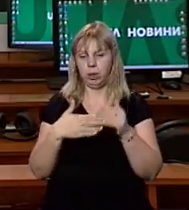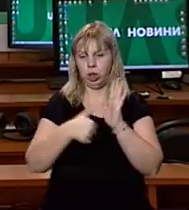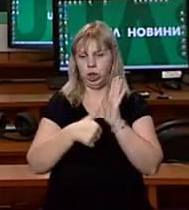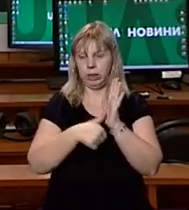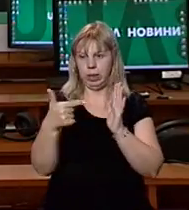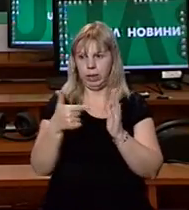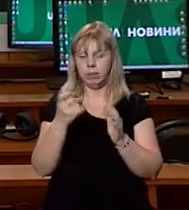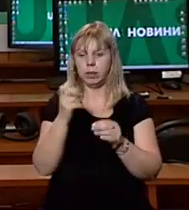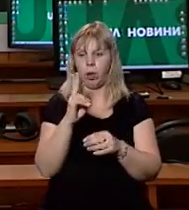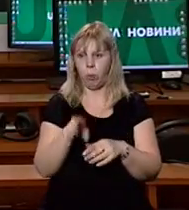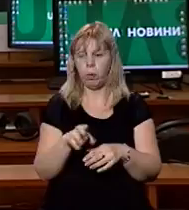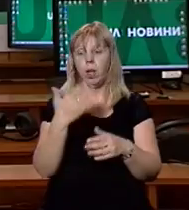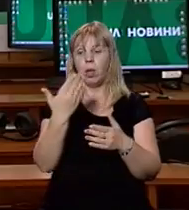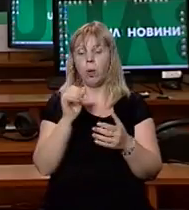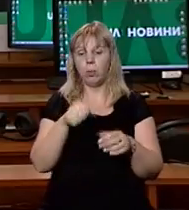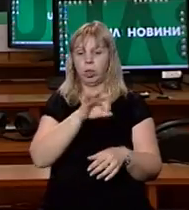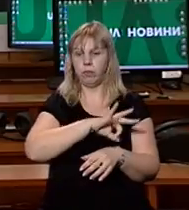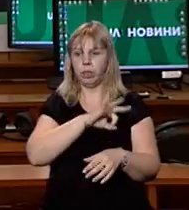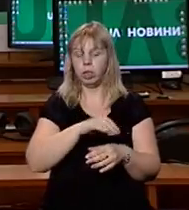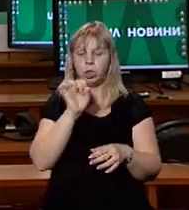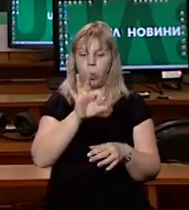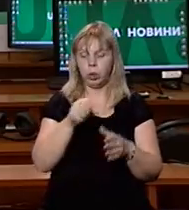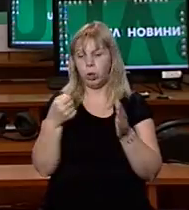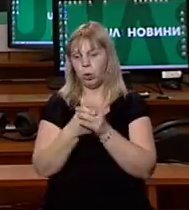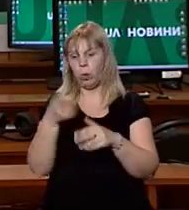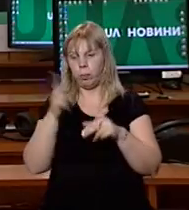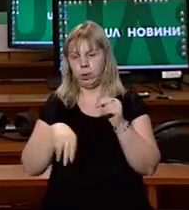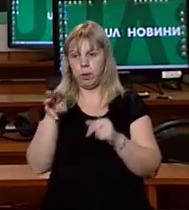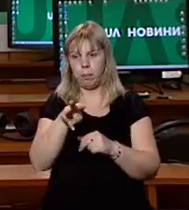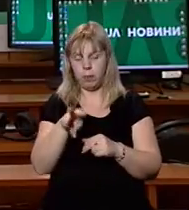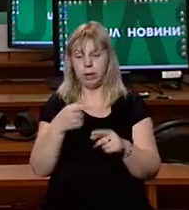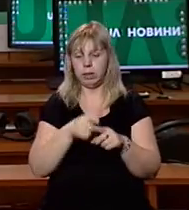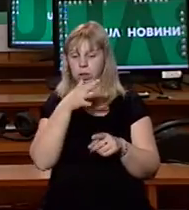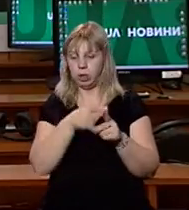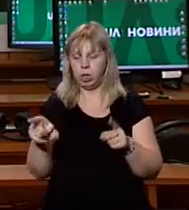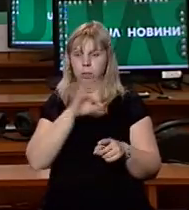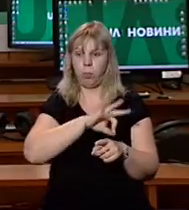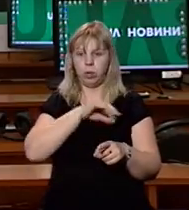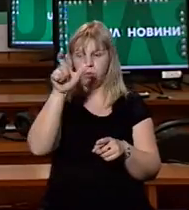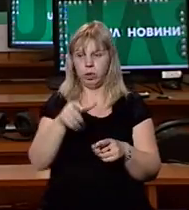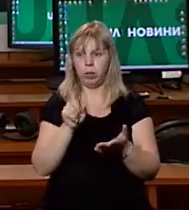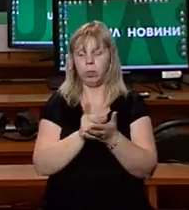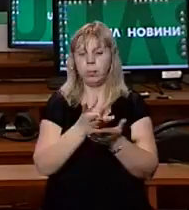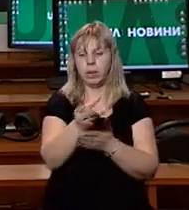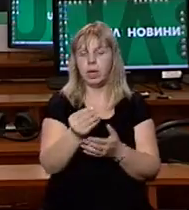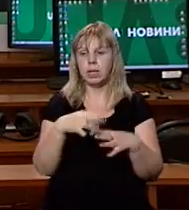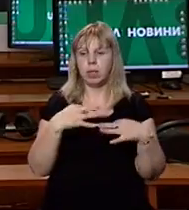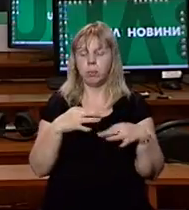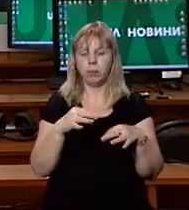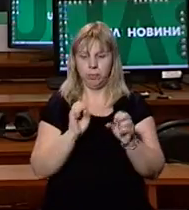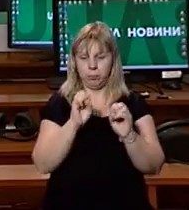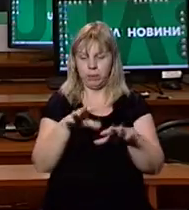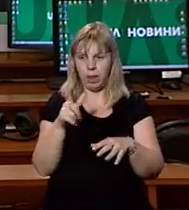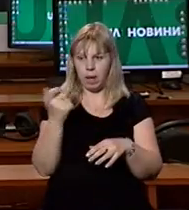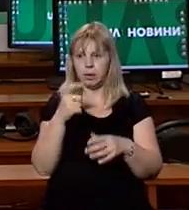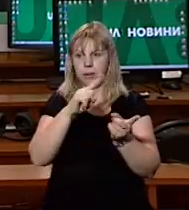гривень за кубометр. Його можна використати із жовтня до кінця березня. За цей час споживачі мають заплатити за транспортування газу.